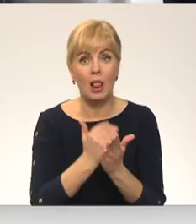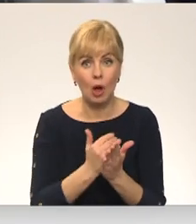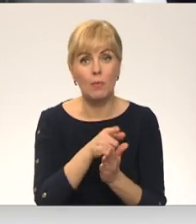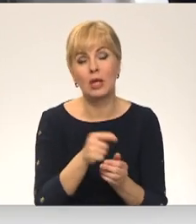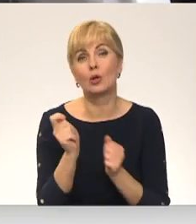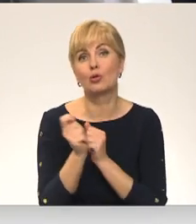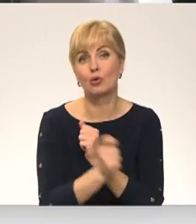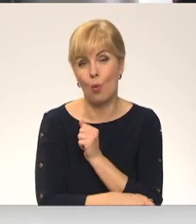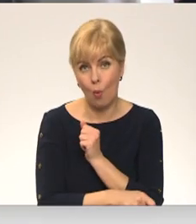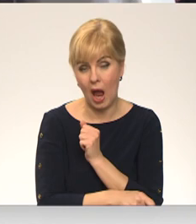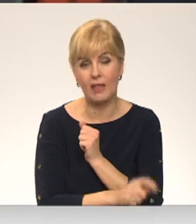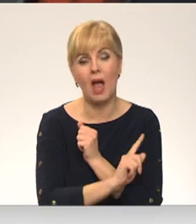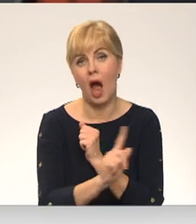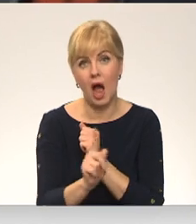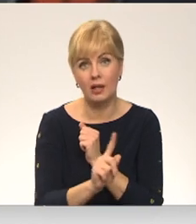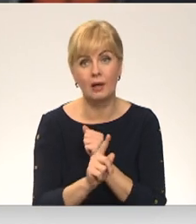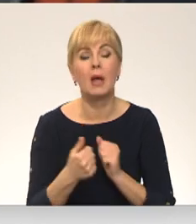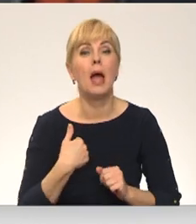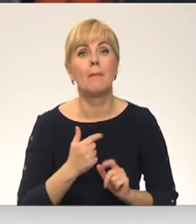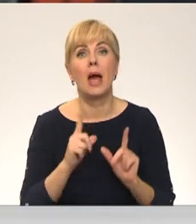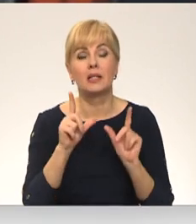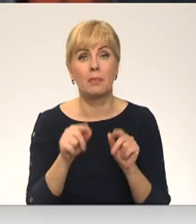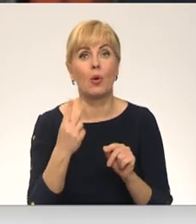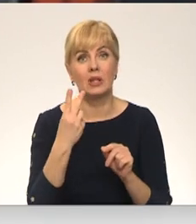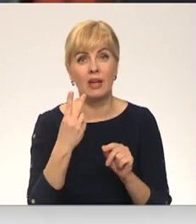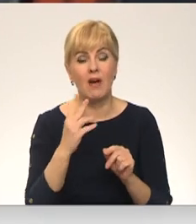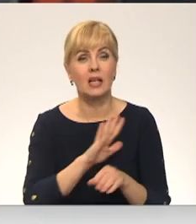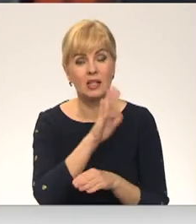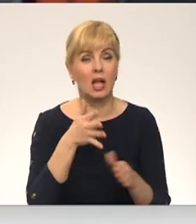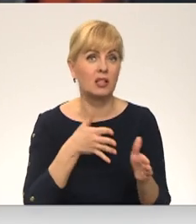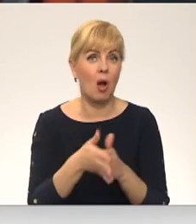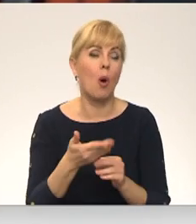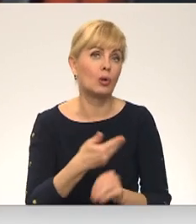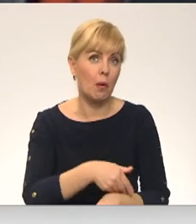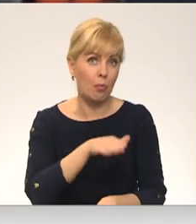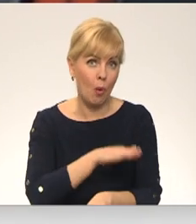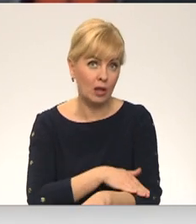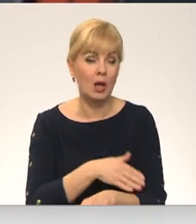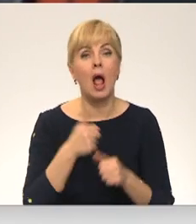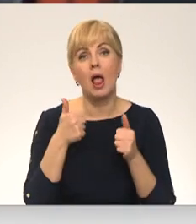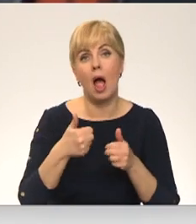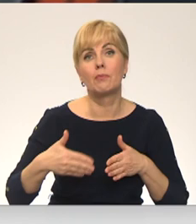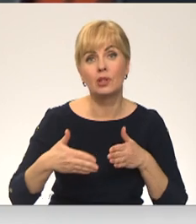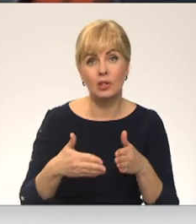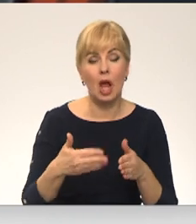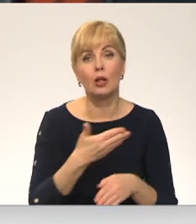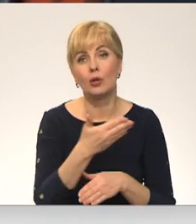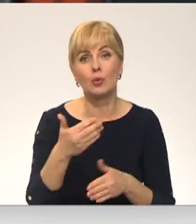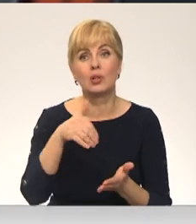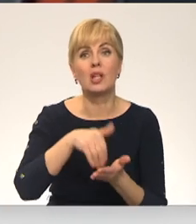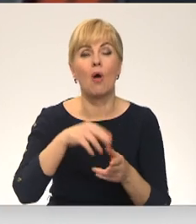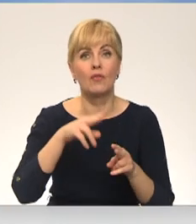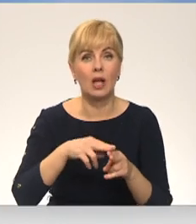sankcijas. Mēs braucām divas dienas cauri polijai. Ceļš labs. Te gan ar jūsu stāvietām